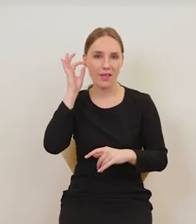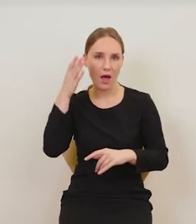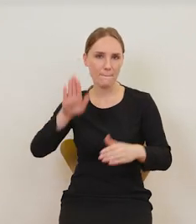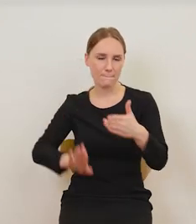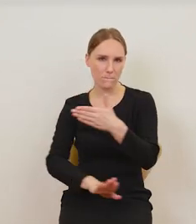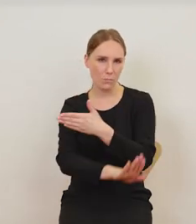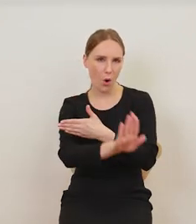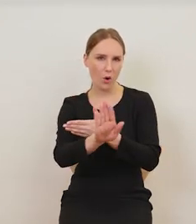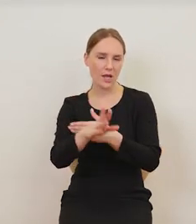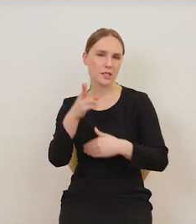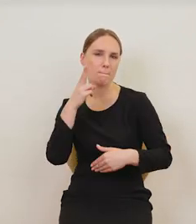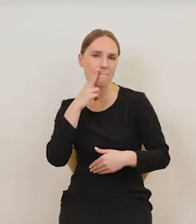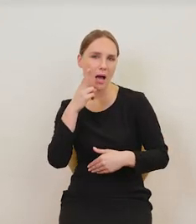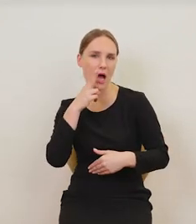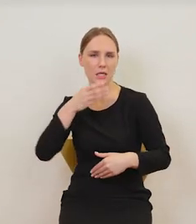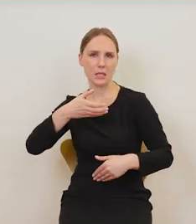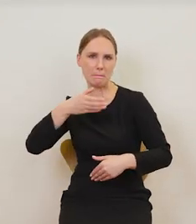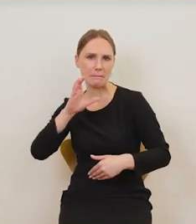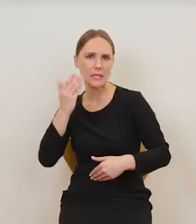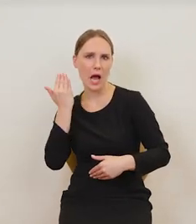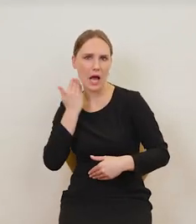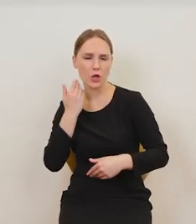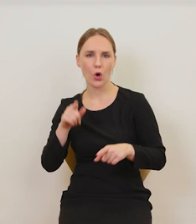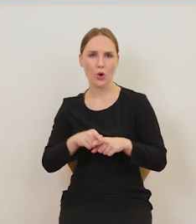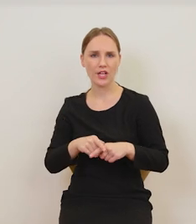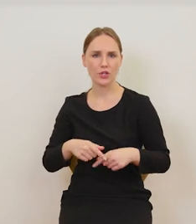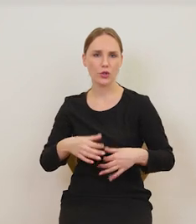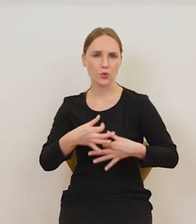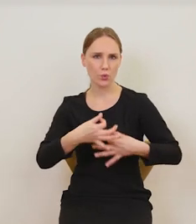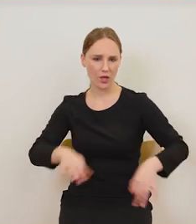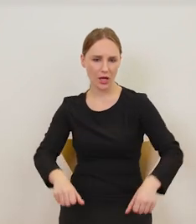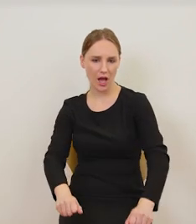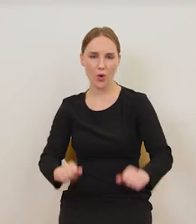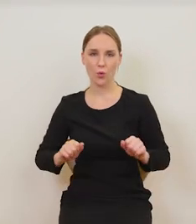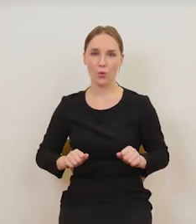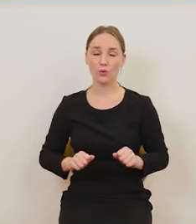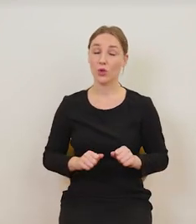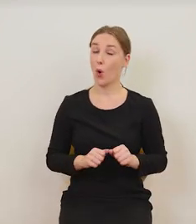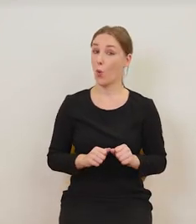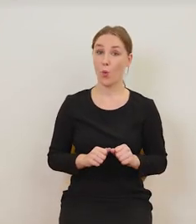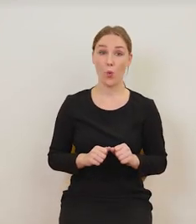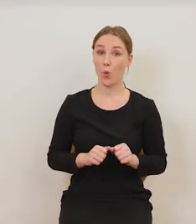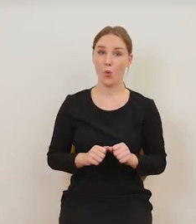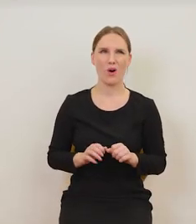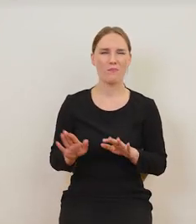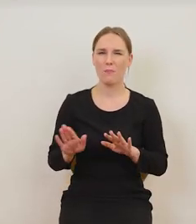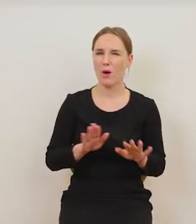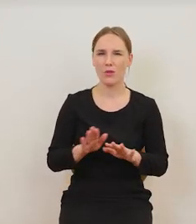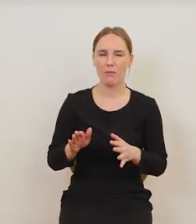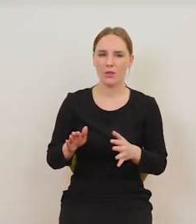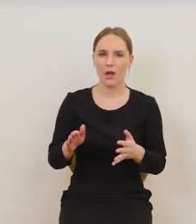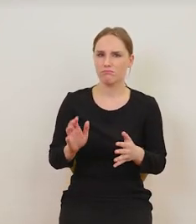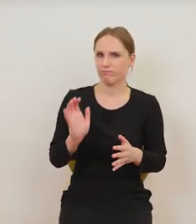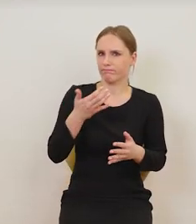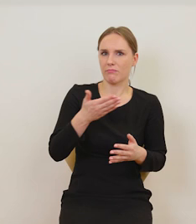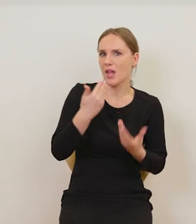publiczny widok, paląca, do tego pijąca i jeszcze z podkasaną suknią, no to było już dość takie